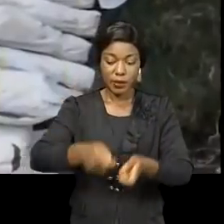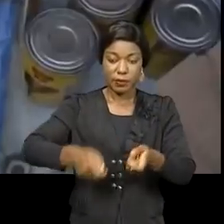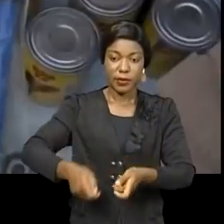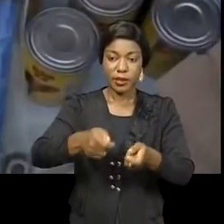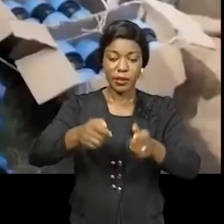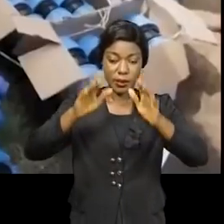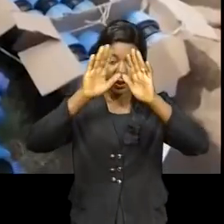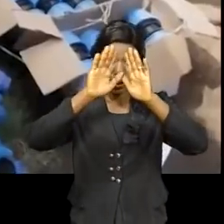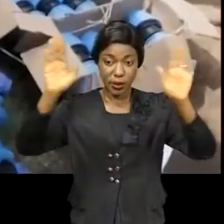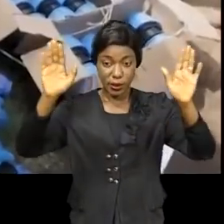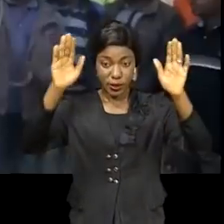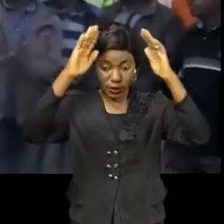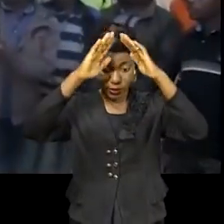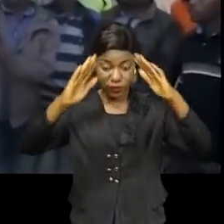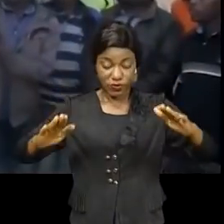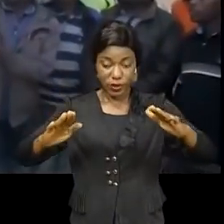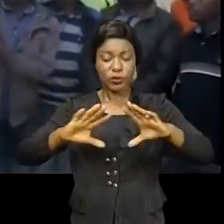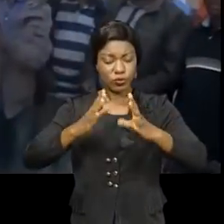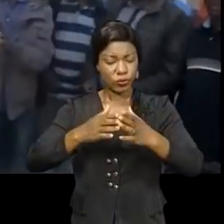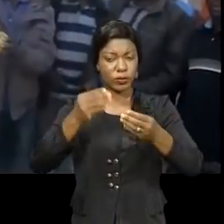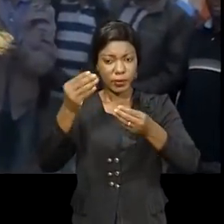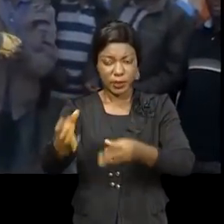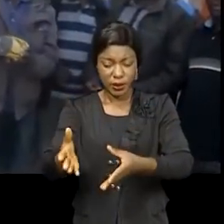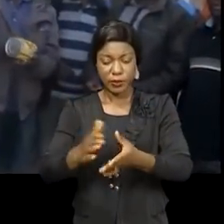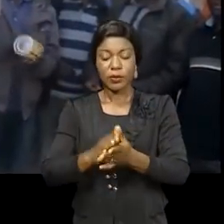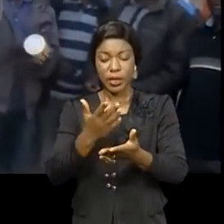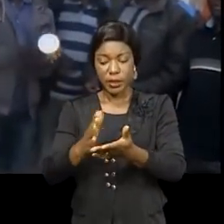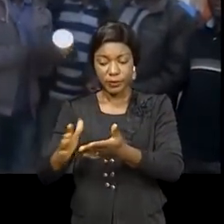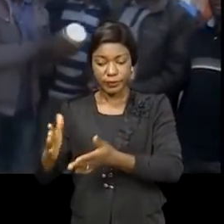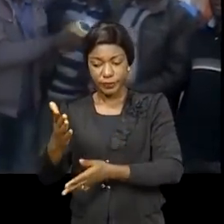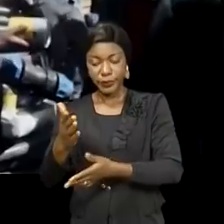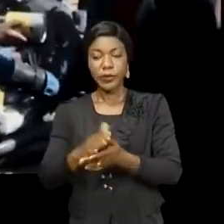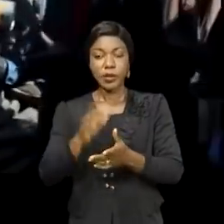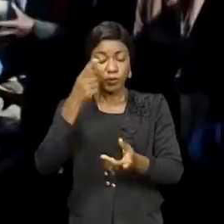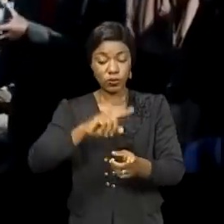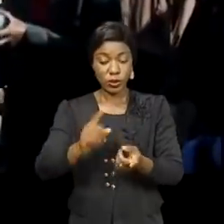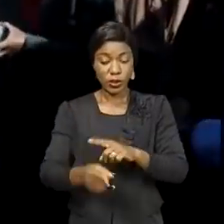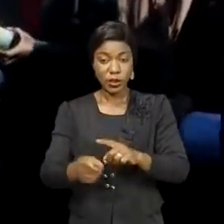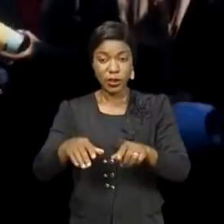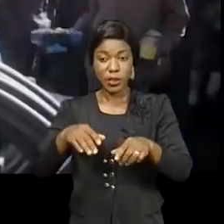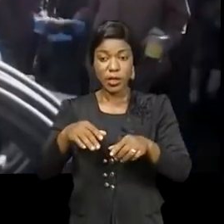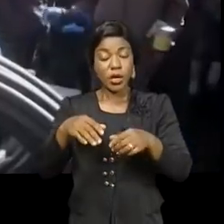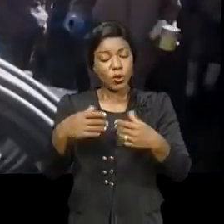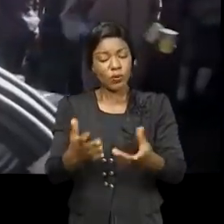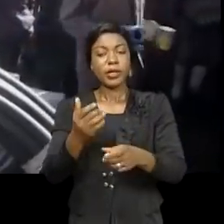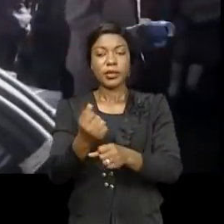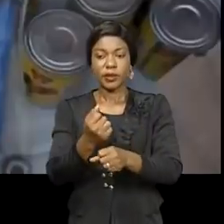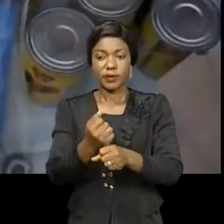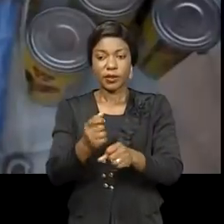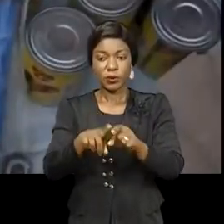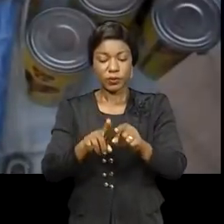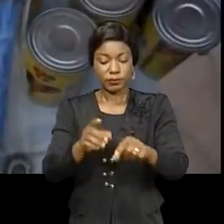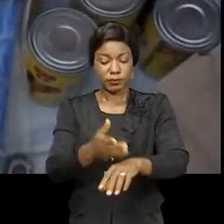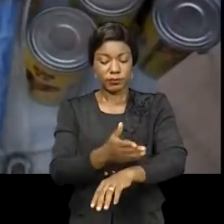ébaches et d'autres matériels ont été rendus disponibles dans la perspective d'améliorer les conditions du travail et accroître la